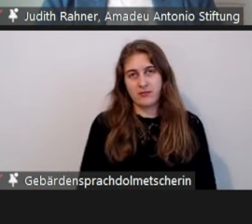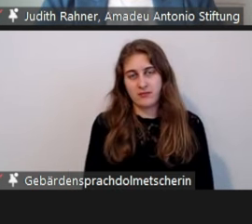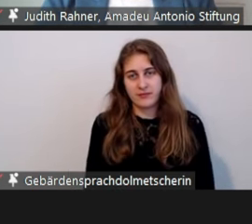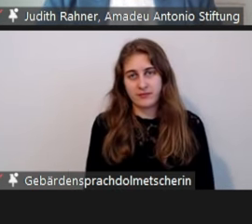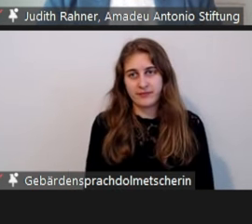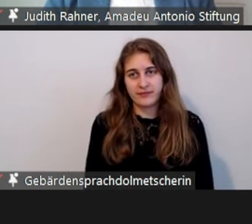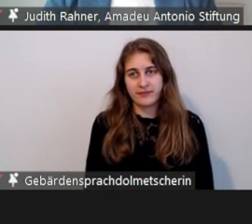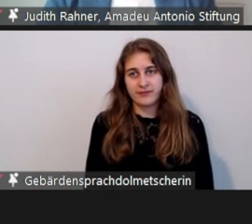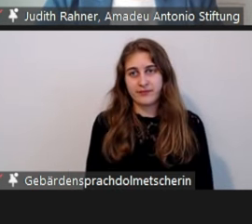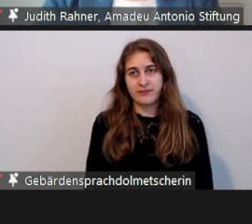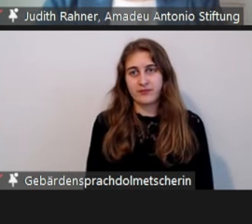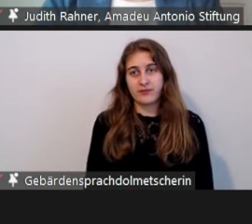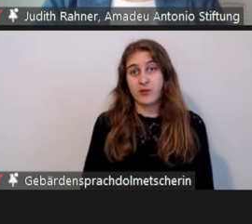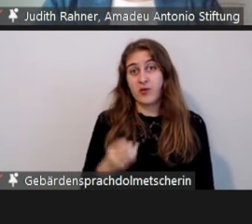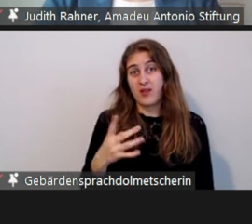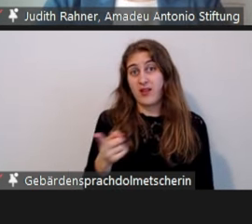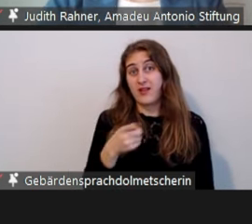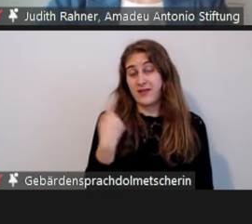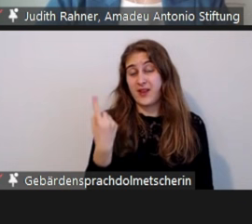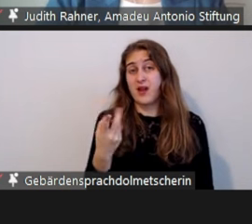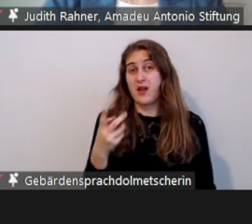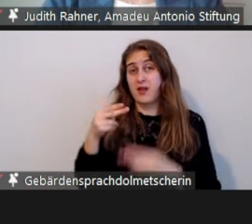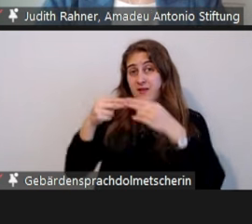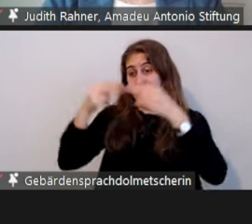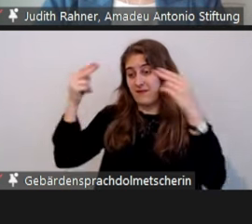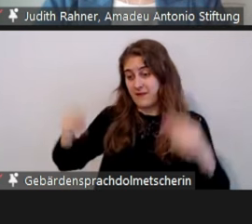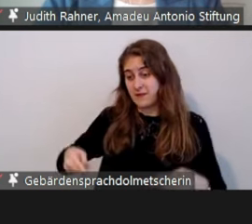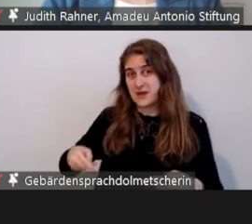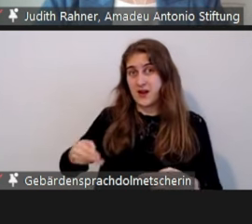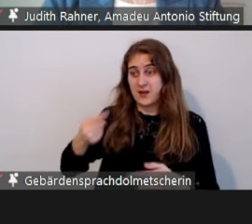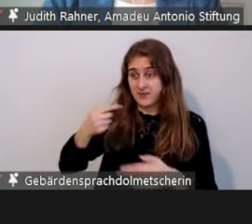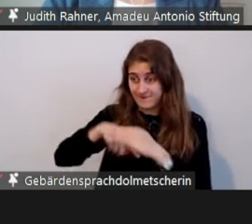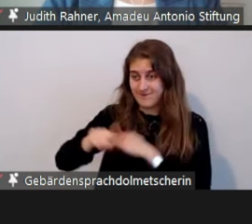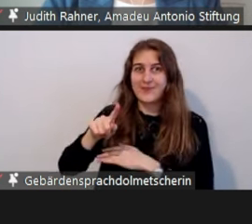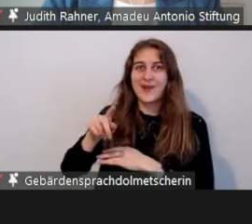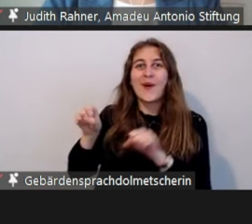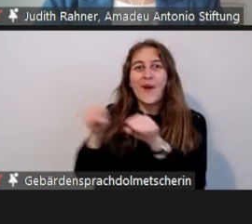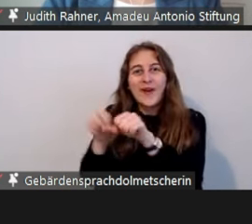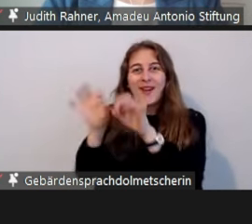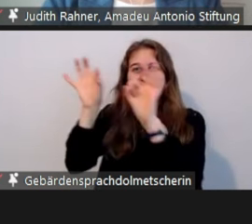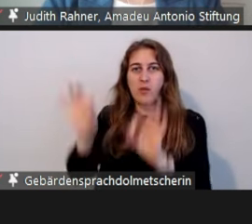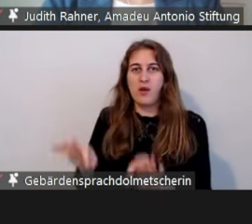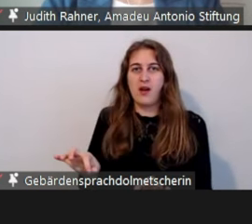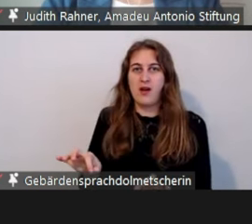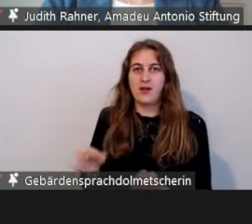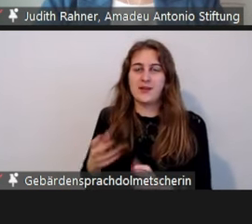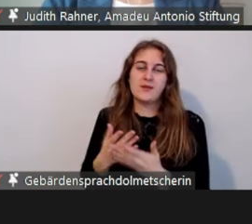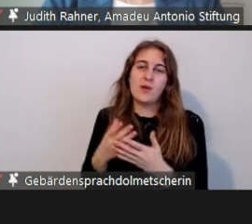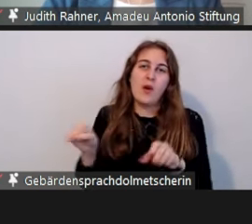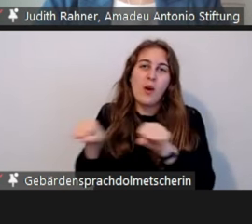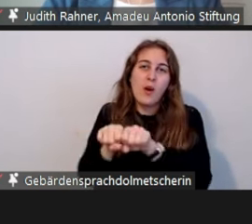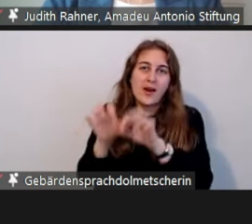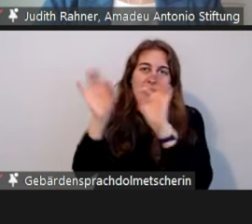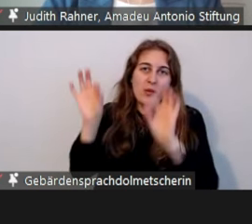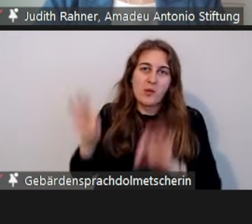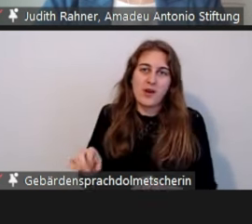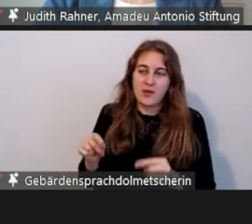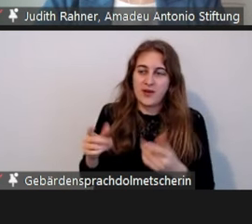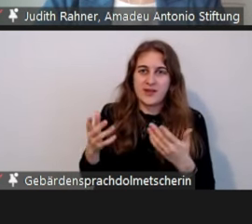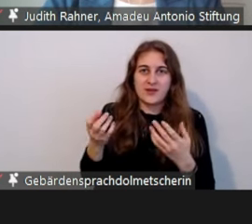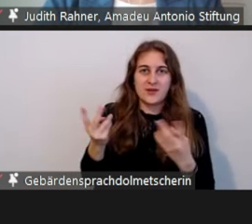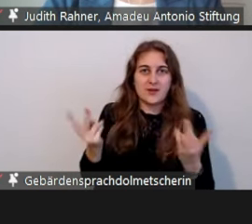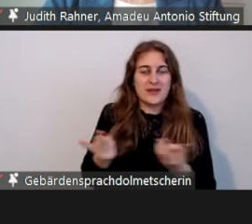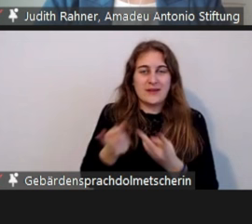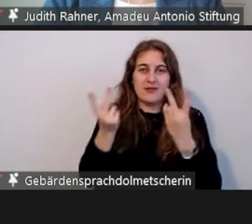Webseite mit einem Online-Formular auch ein Online-Angebot, das heißt die Nähe dazu ist auch gegeben.